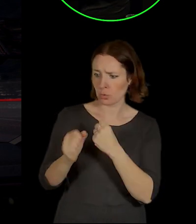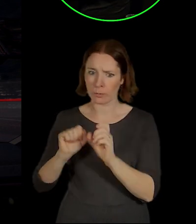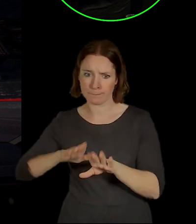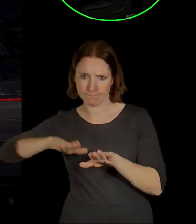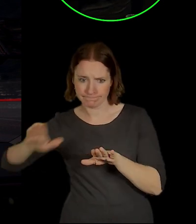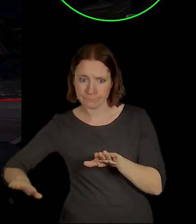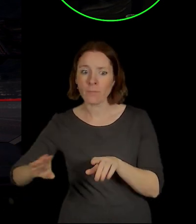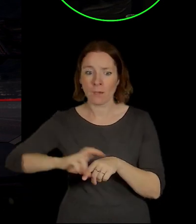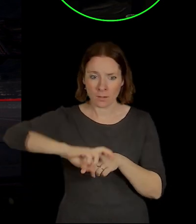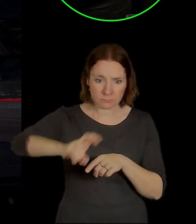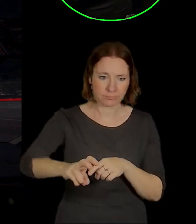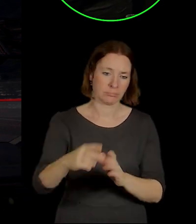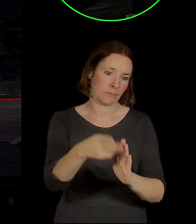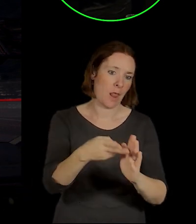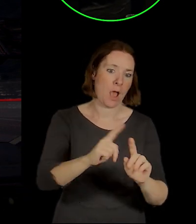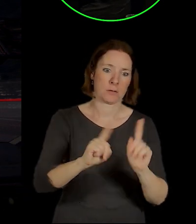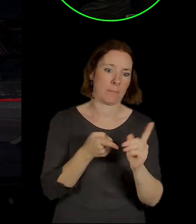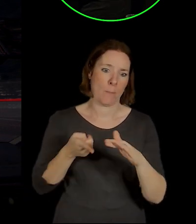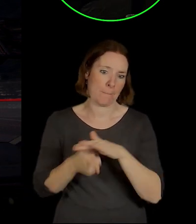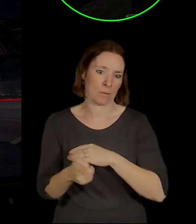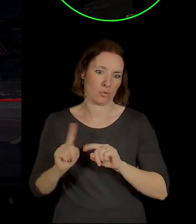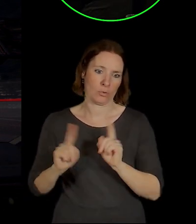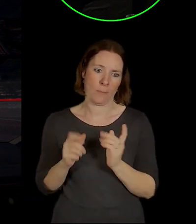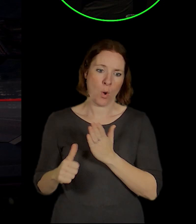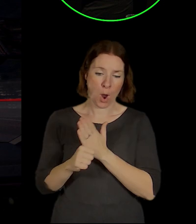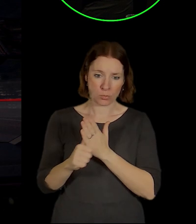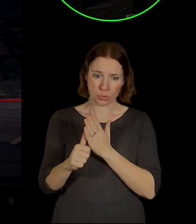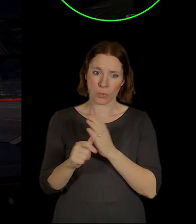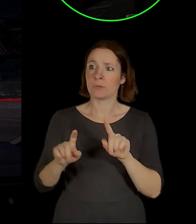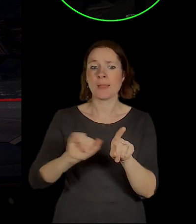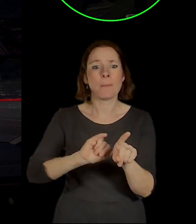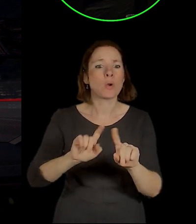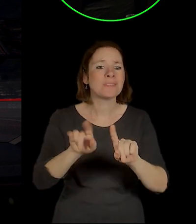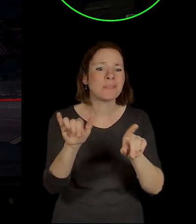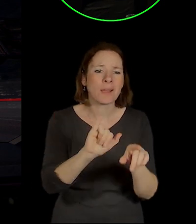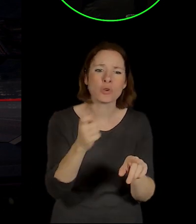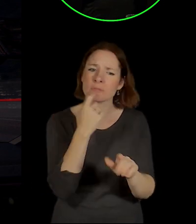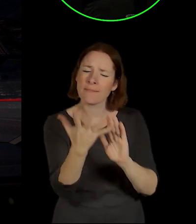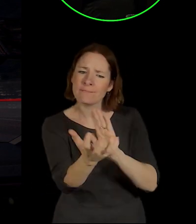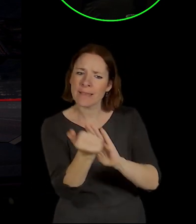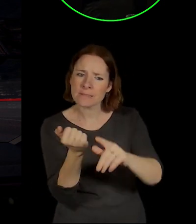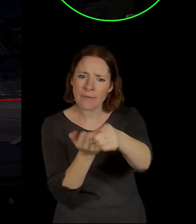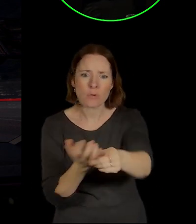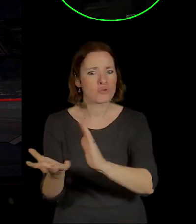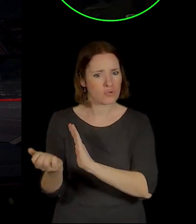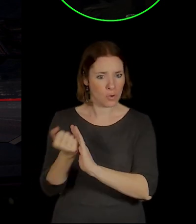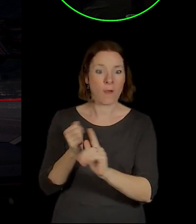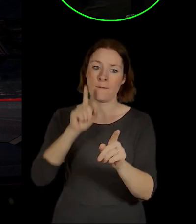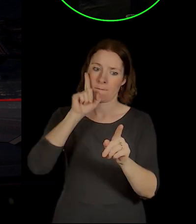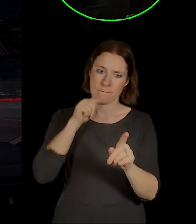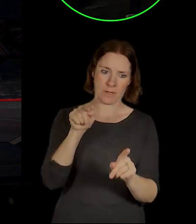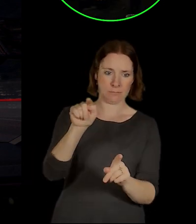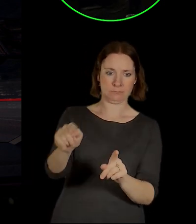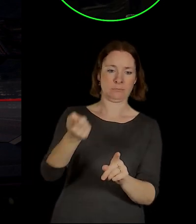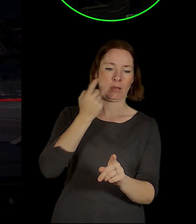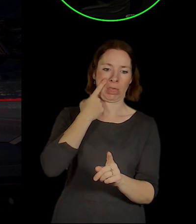někde nebo tady jedete vyzvednout někoho na Kissenride, tak víte, že když